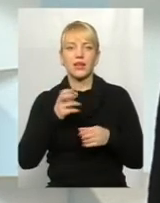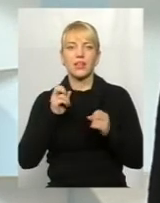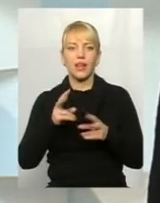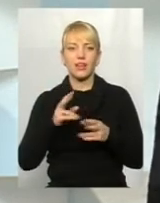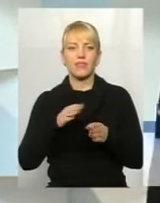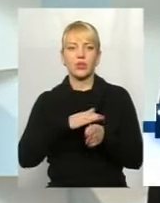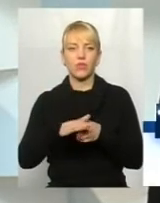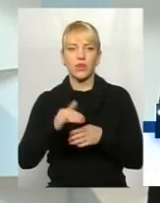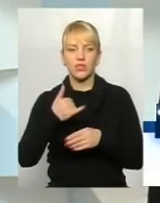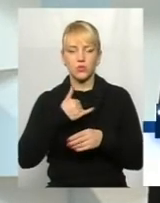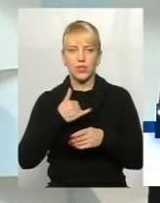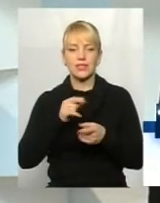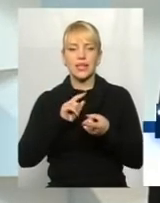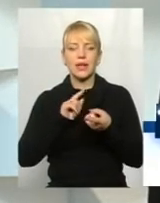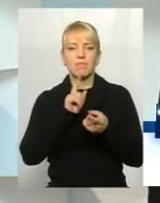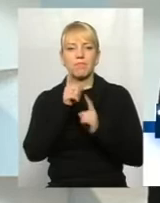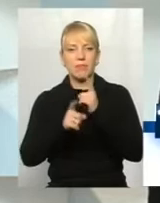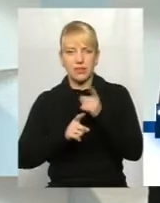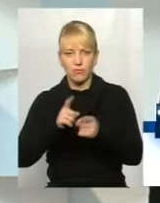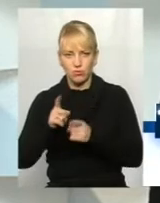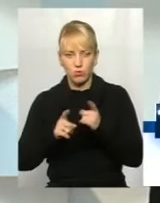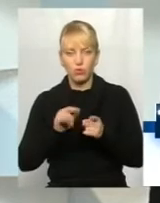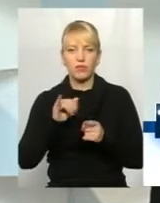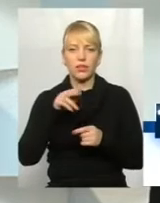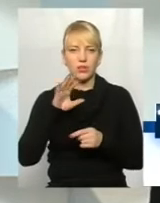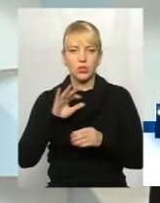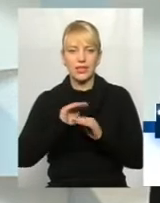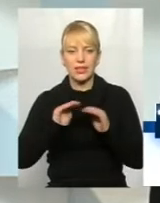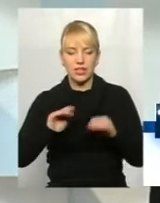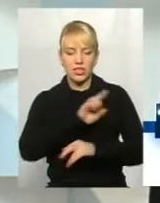відбувається в нас переформатування і дитяча поліклініка буде